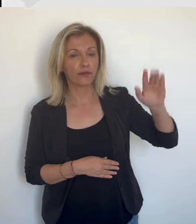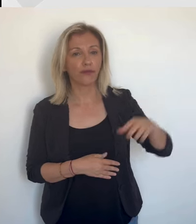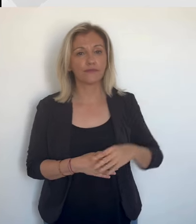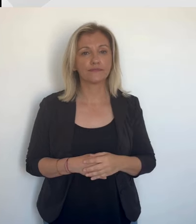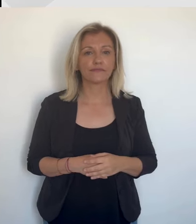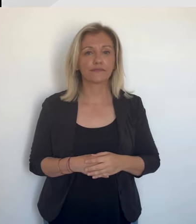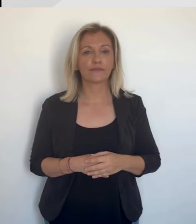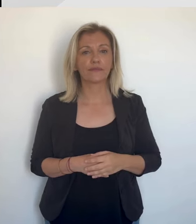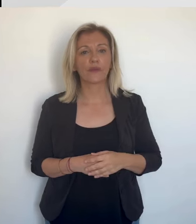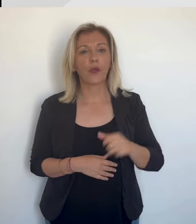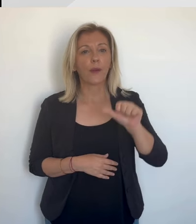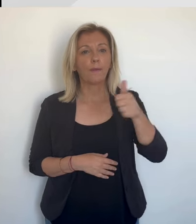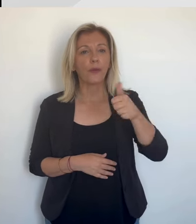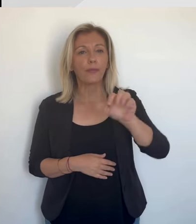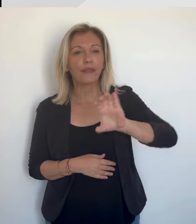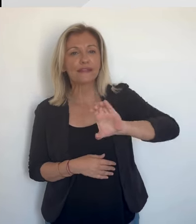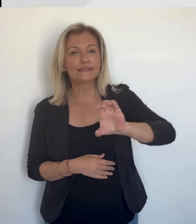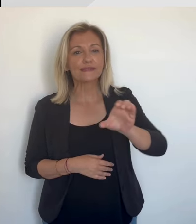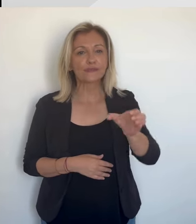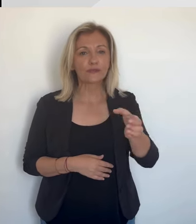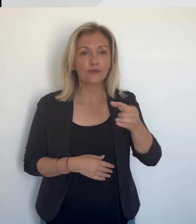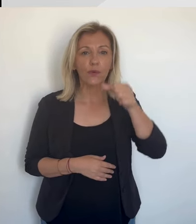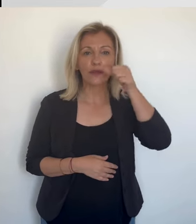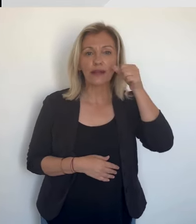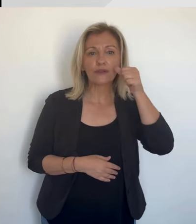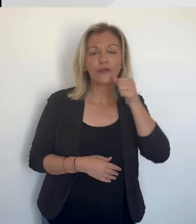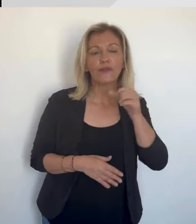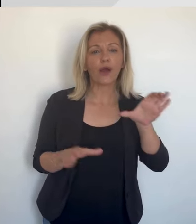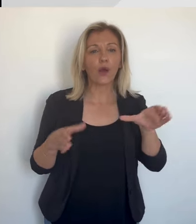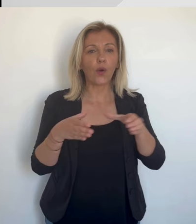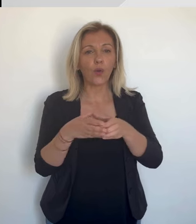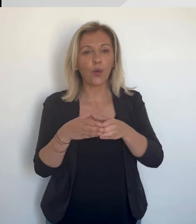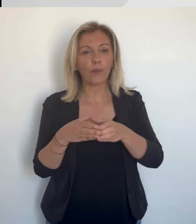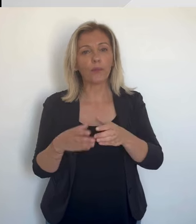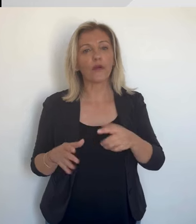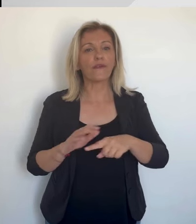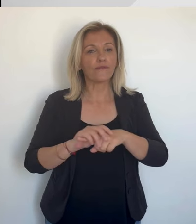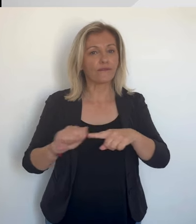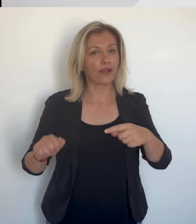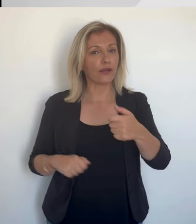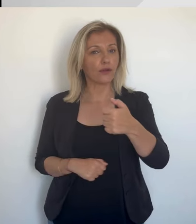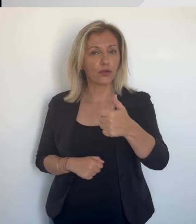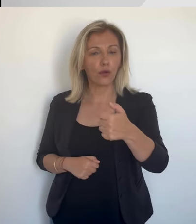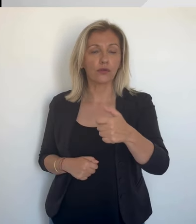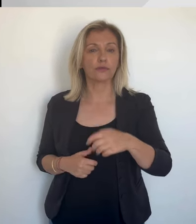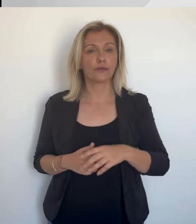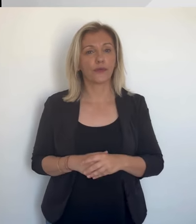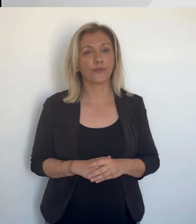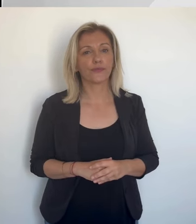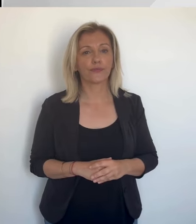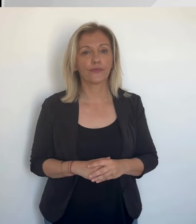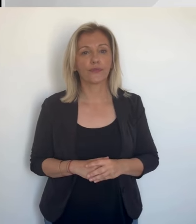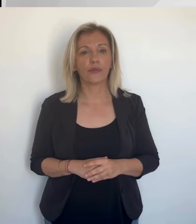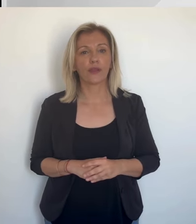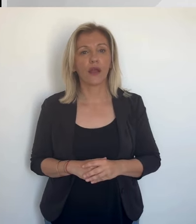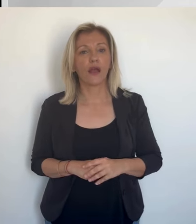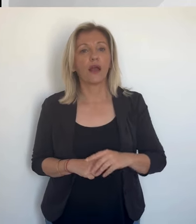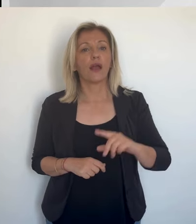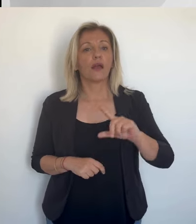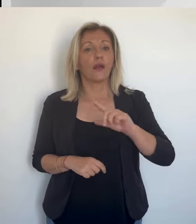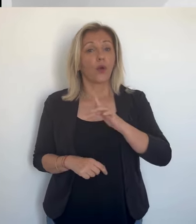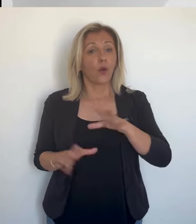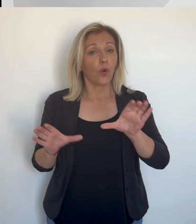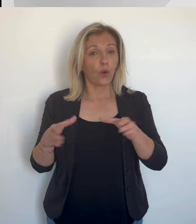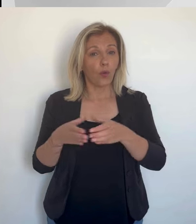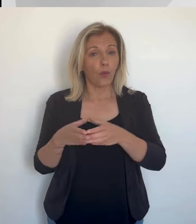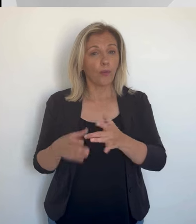C'est la circonscription insulaire qui comptera le plus de candidats lors de ses législatives. Dans la première de Haute-Corse, le député sortant Michel Castellani de